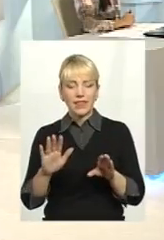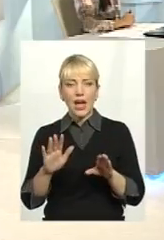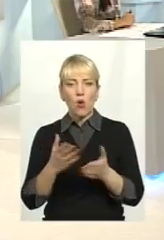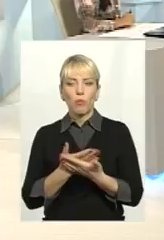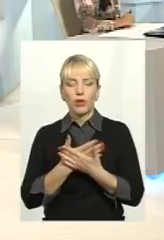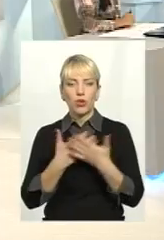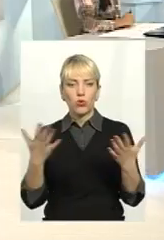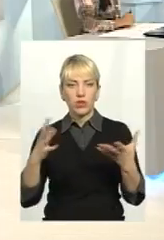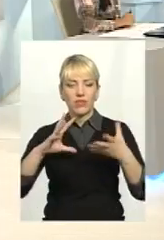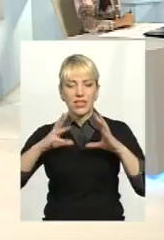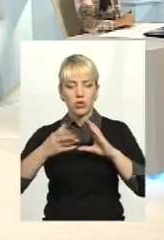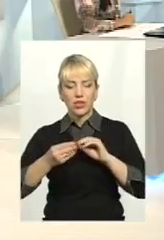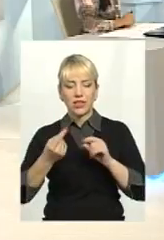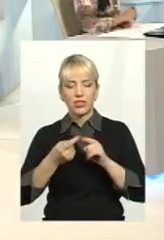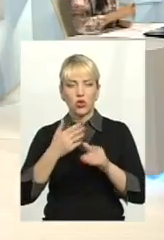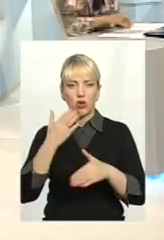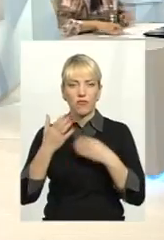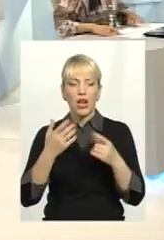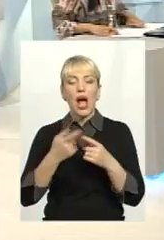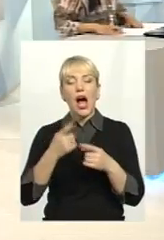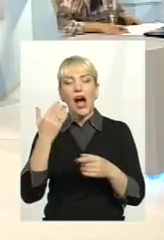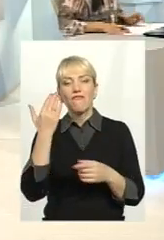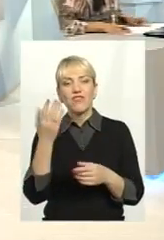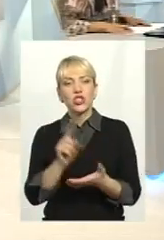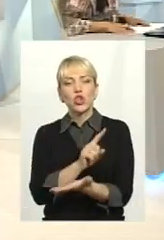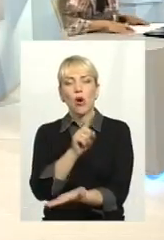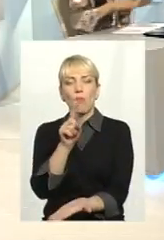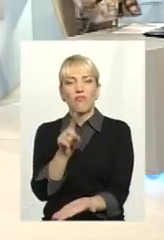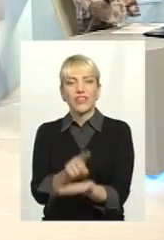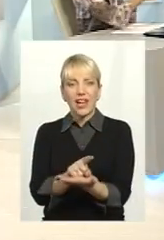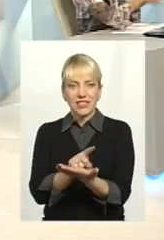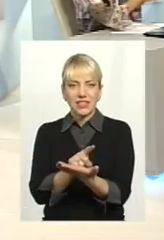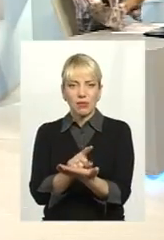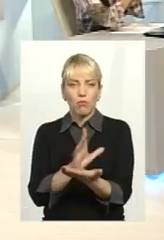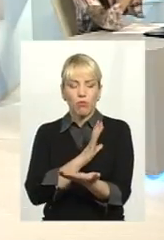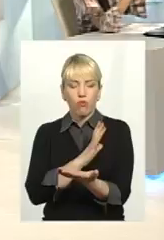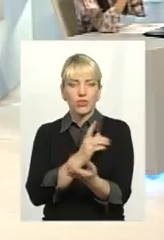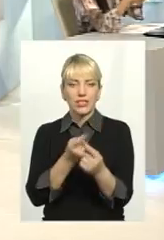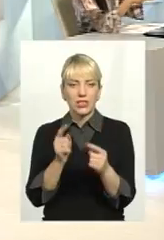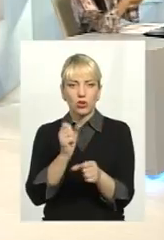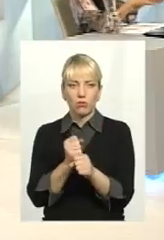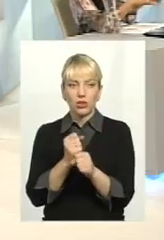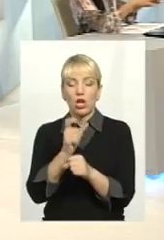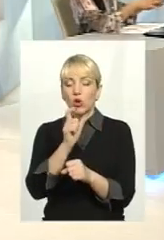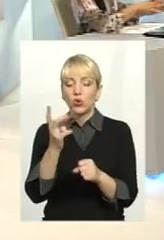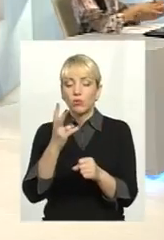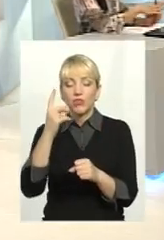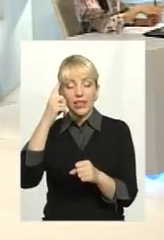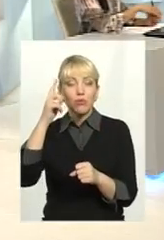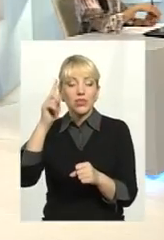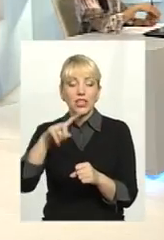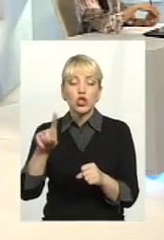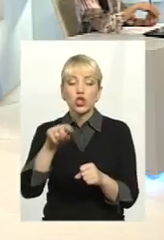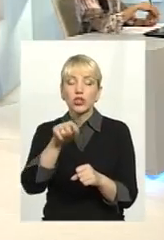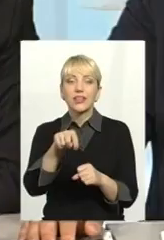а він зобов'язаний це зробити. Спочатку люди мали знати, що в тому меморандумі